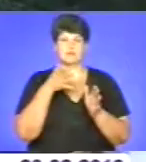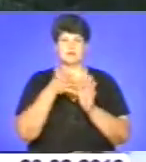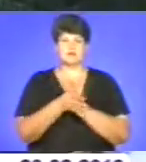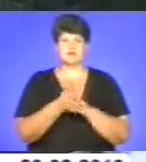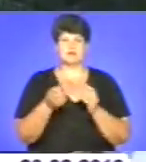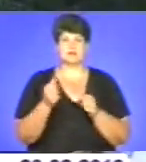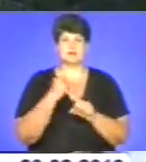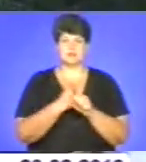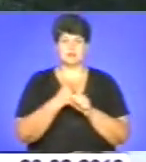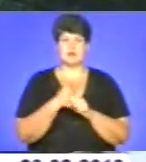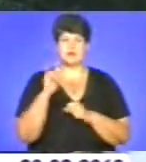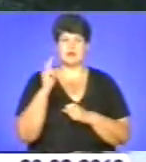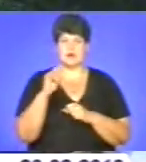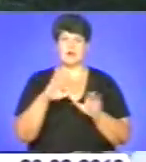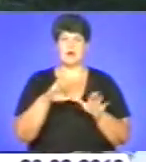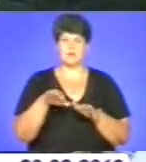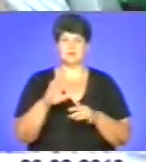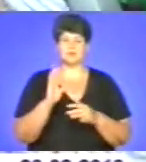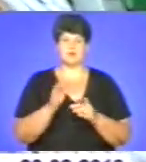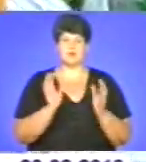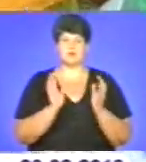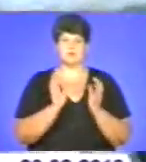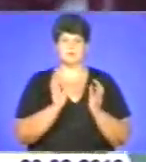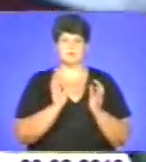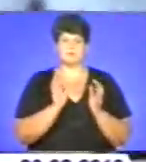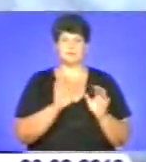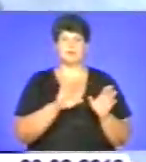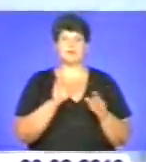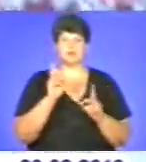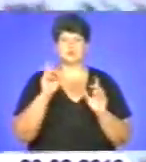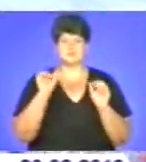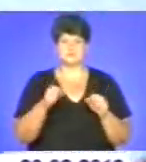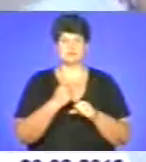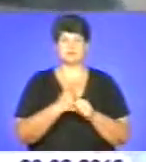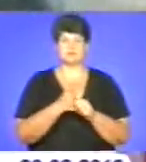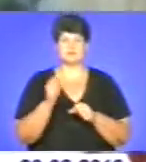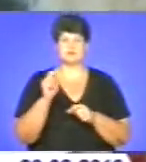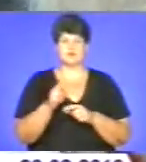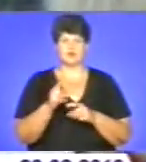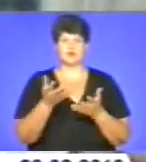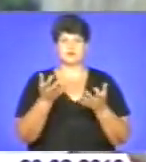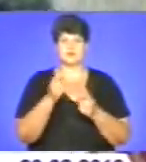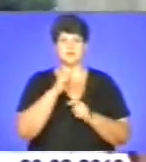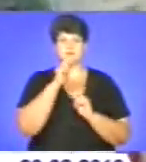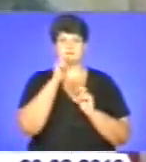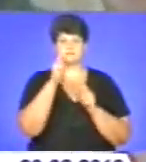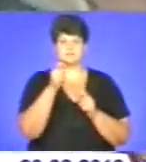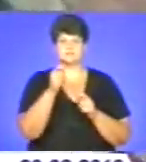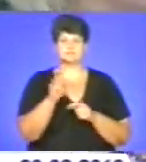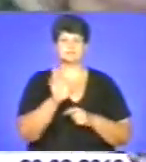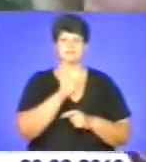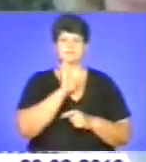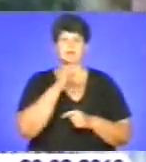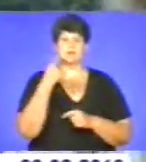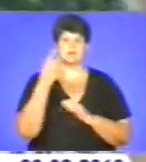ляльки, яка потім в неї буде оберігом в домі. Хто зумів упоратися з завданням, отримав ляльку у подарунок. Майстриня каже, з